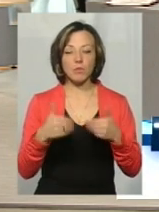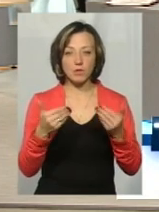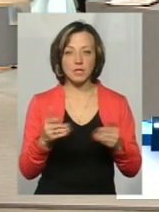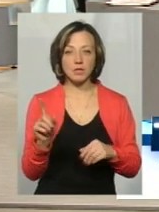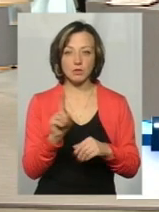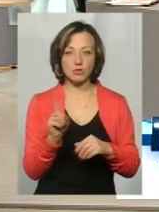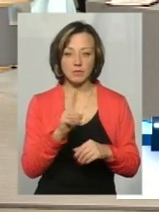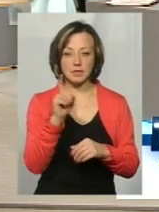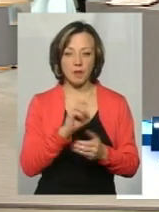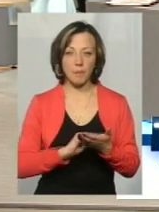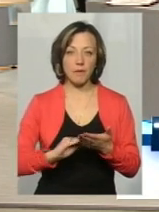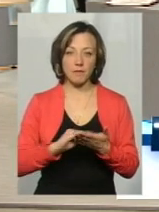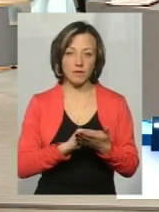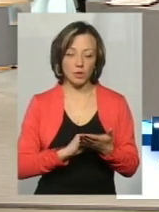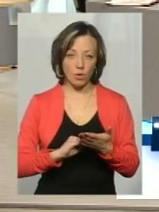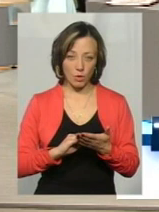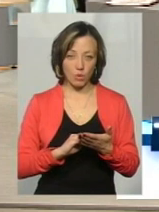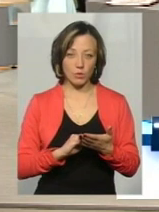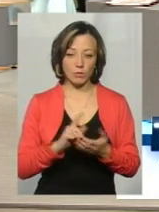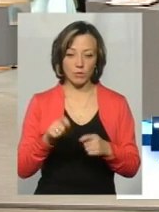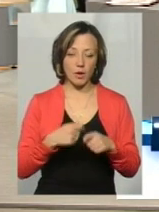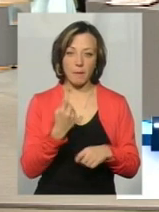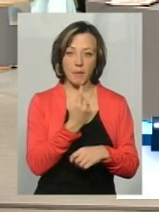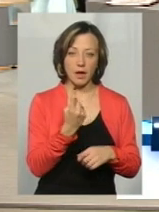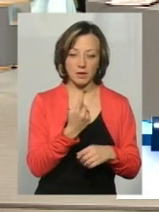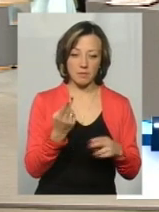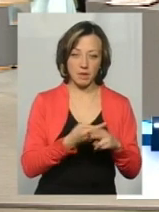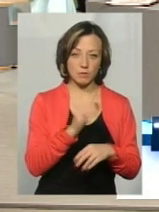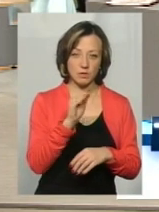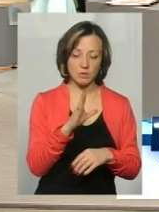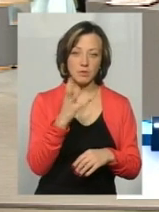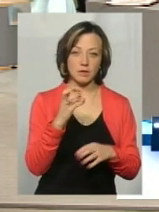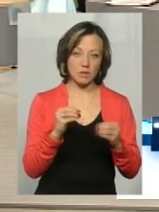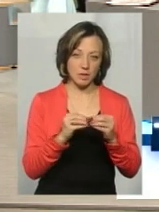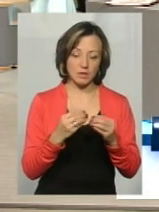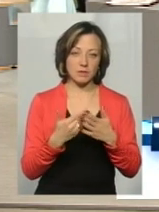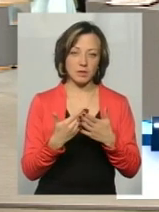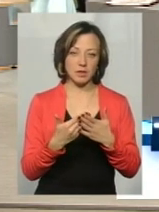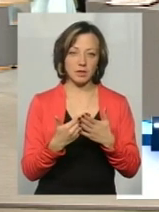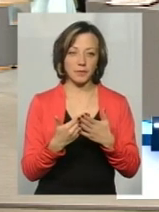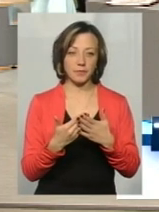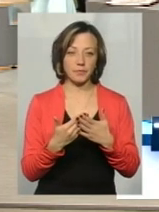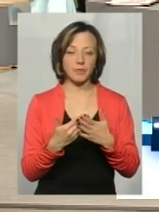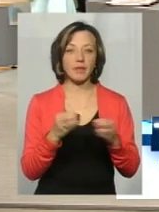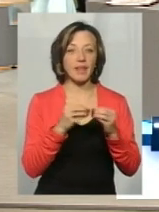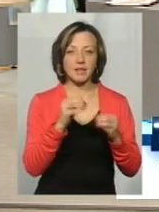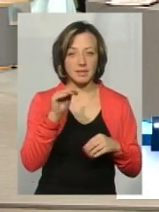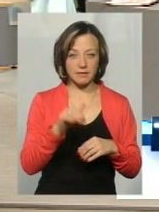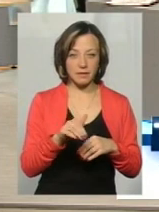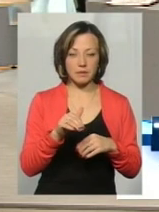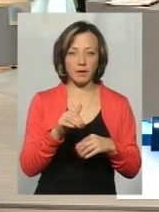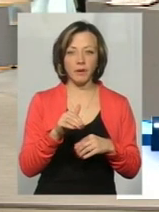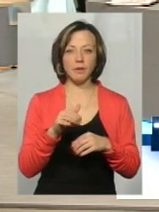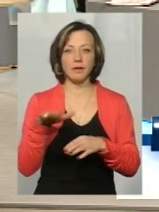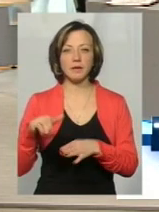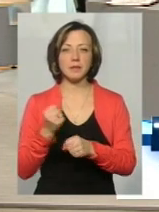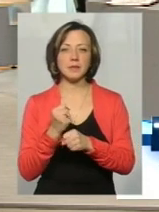щоби, якщо він буде перший раз керувати без посвідчення водія, і не маючи права керування, 10-200, а потім хочеться